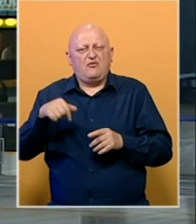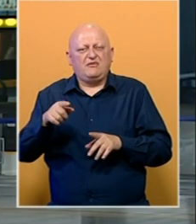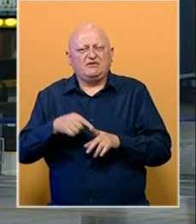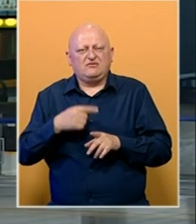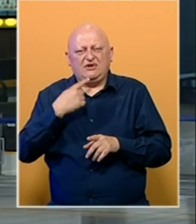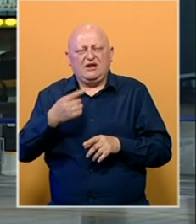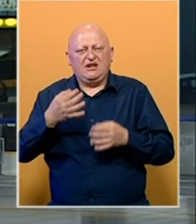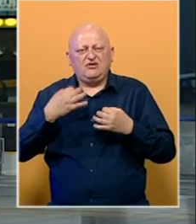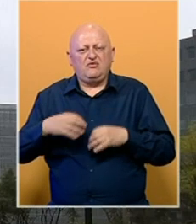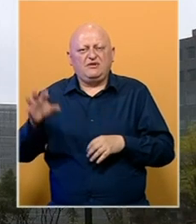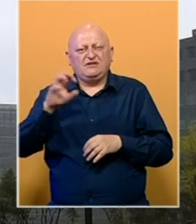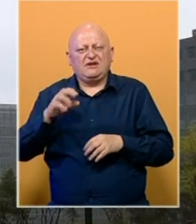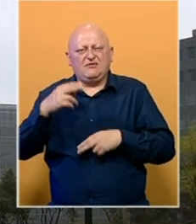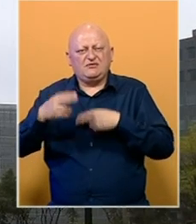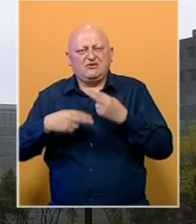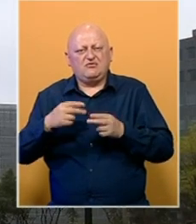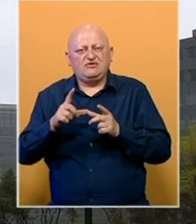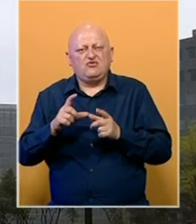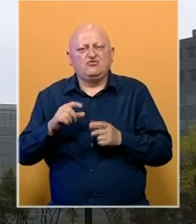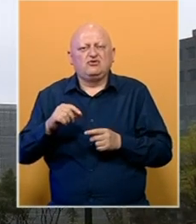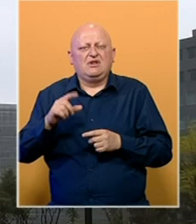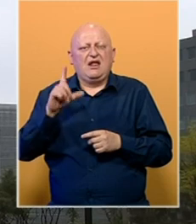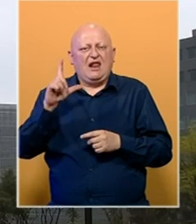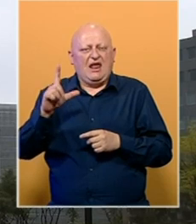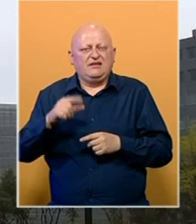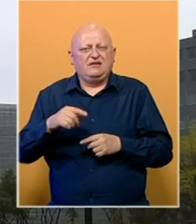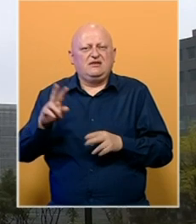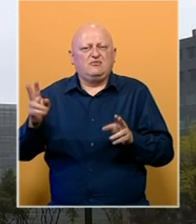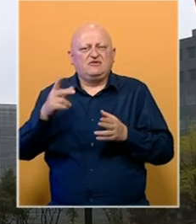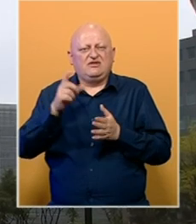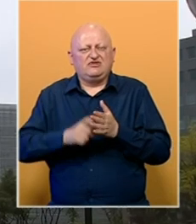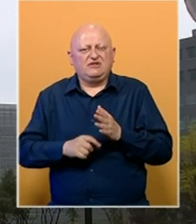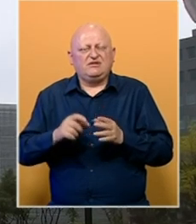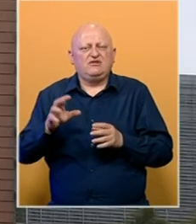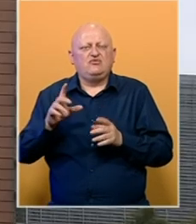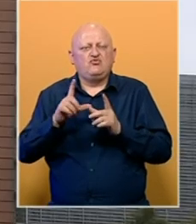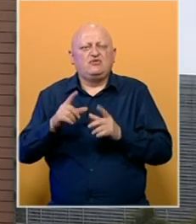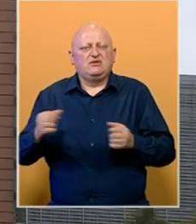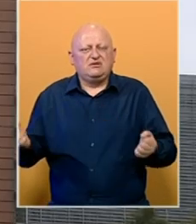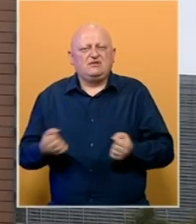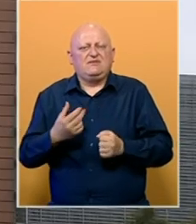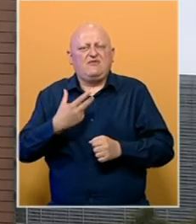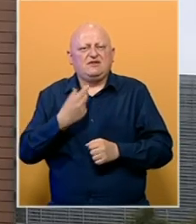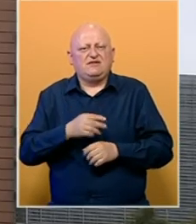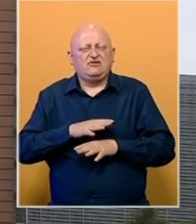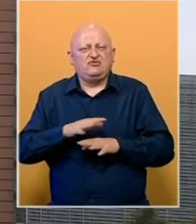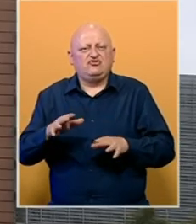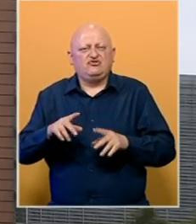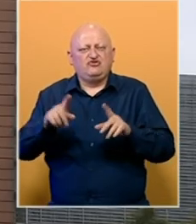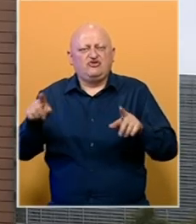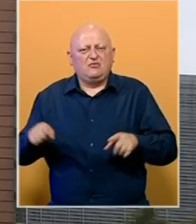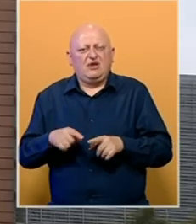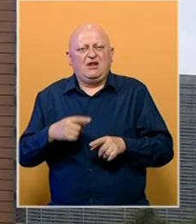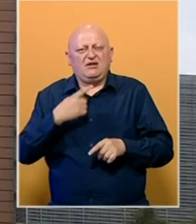u ovom mjesecu. Rekla je to predsjednik Evropske komisije Ursula von der Leyen i pozvala članice Unije da intenziviraju vakcinaciju.